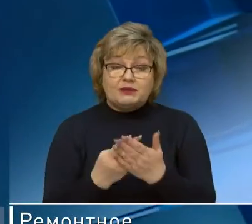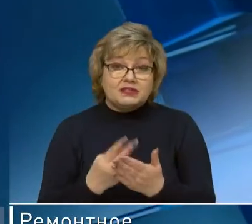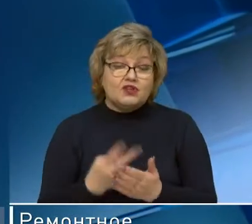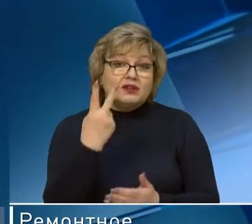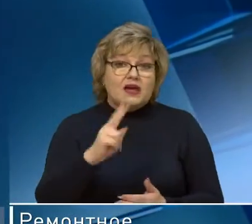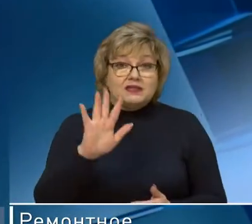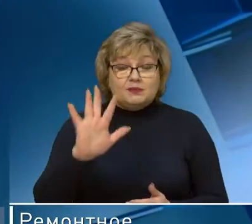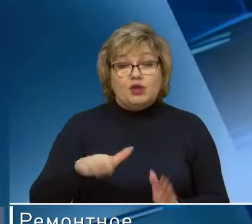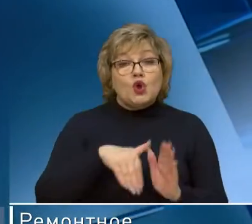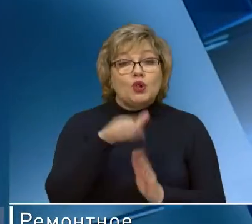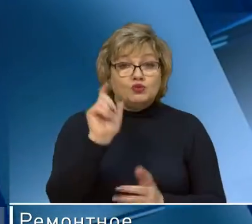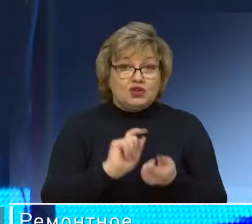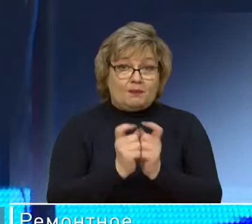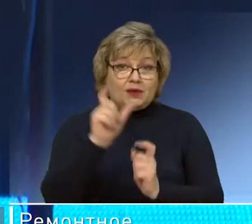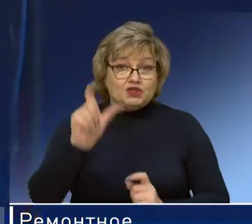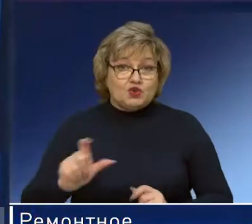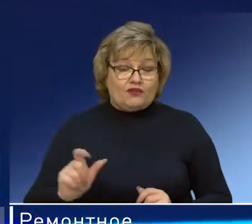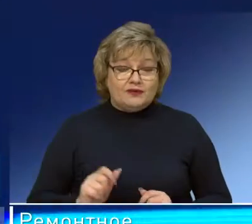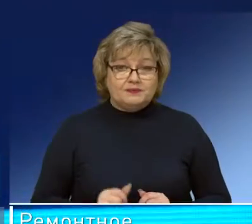25 лучших борцов.